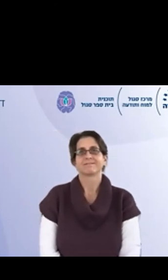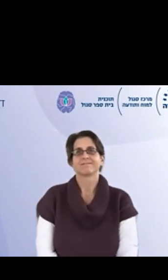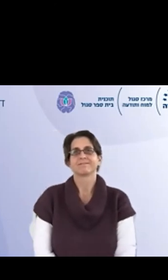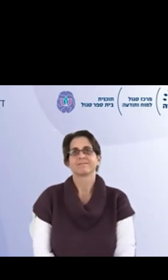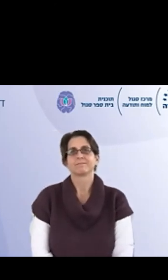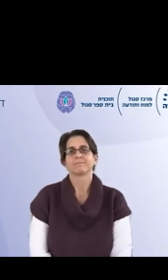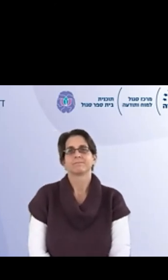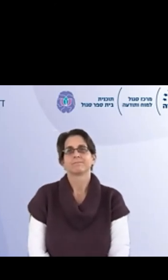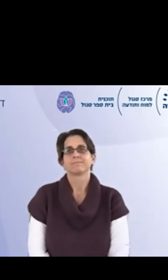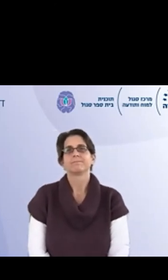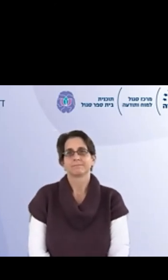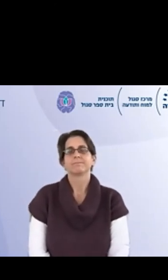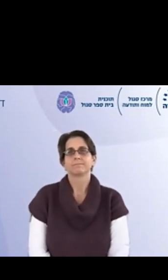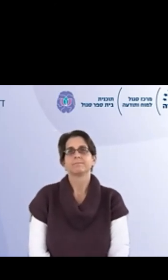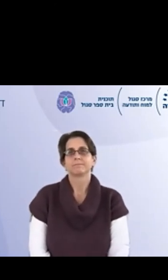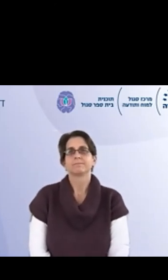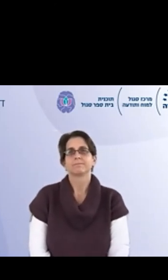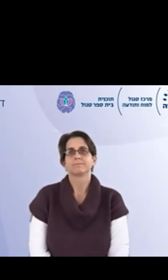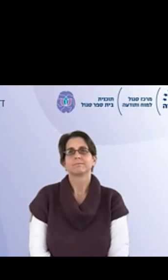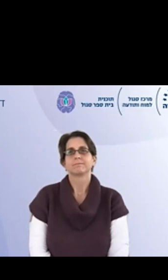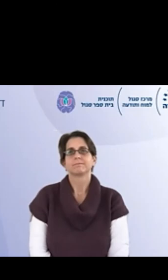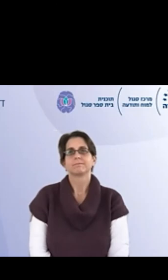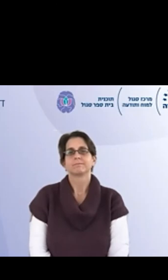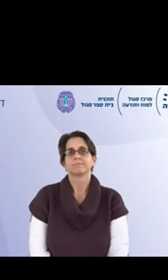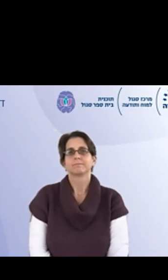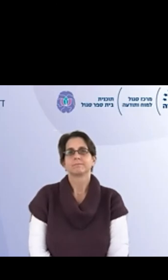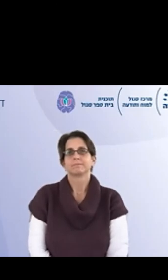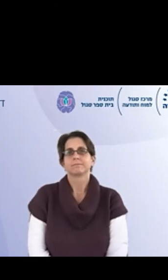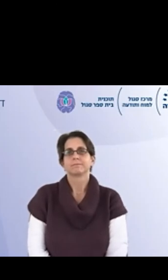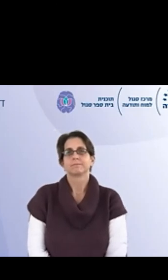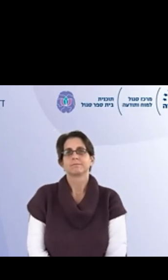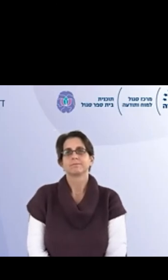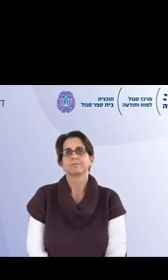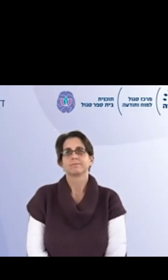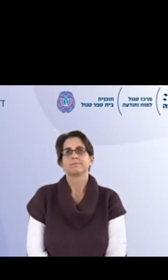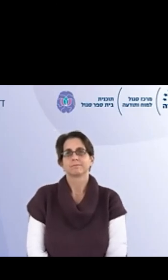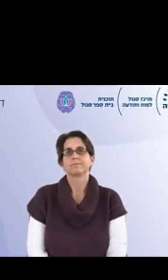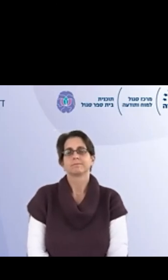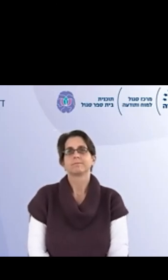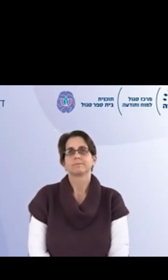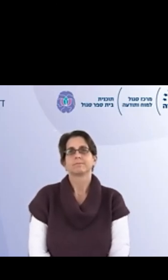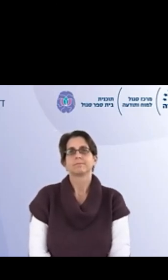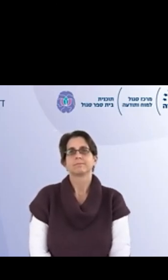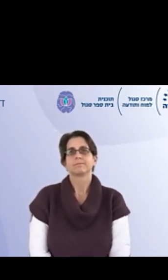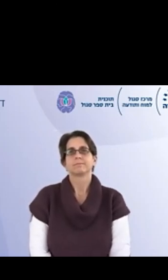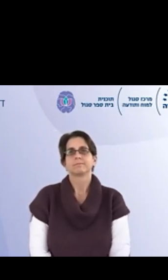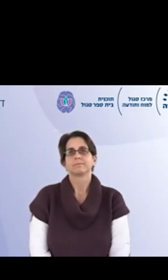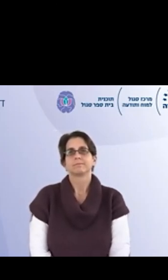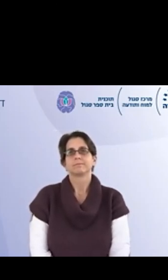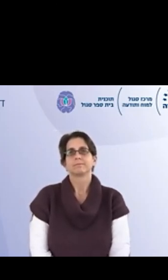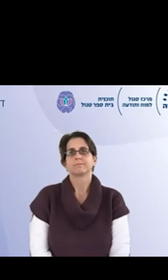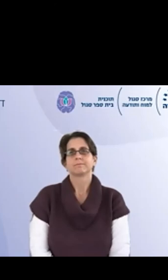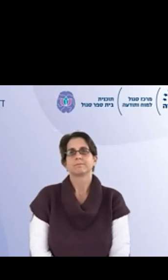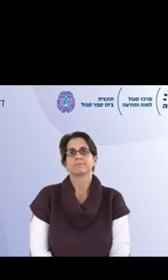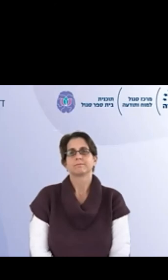קשוב, בדרך שלך, באמת אני נותנת את האוטונומיה המערבית, לעשות מה שטוב לכן בכיתה,